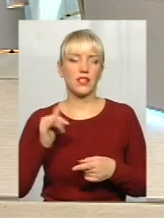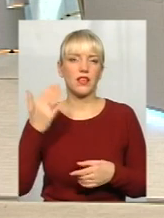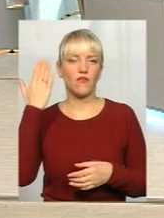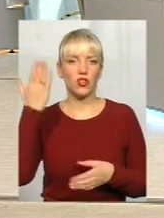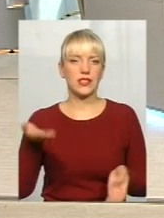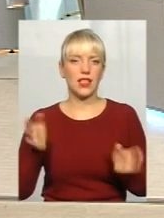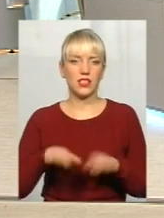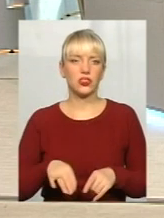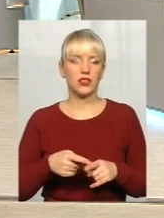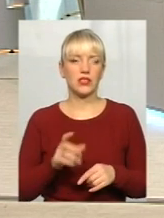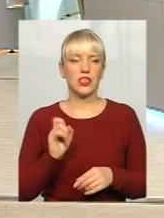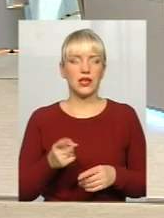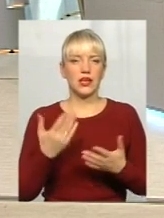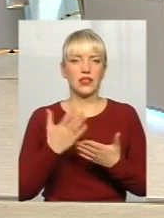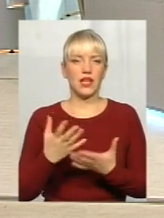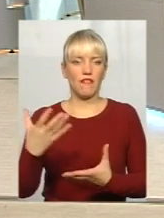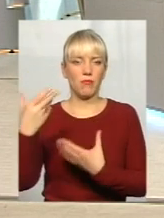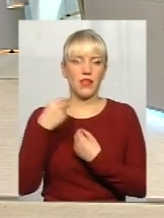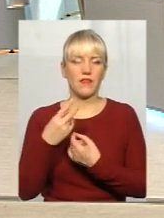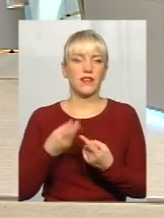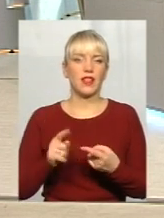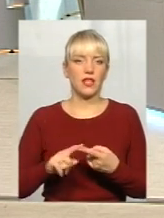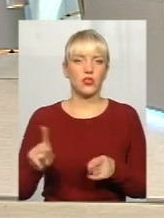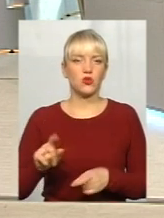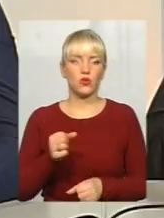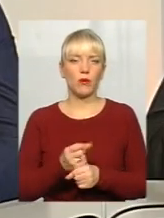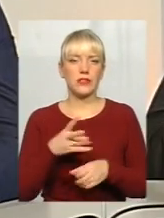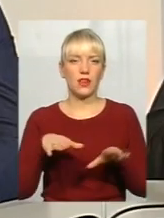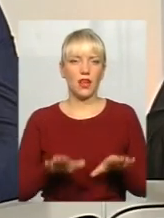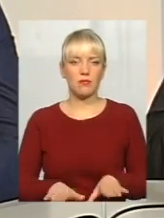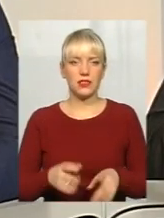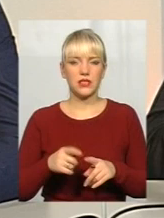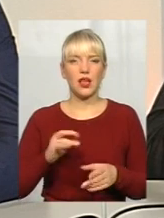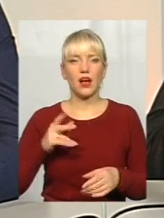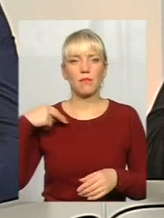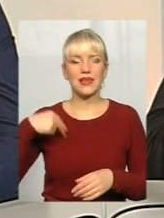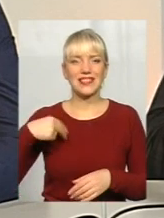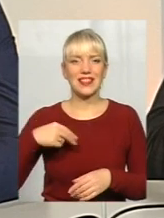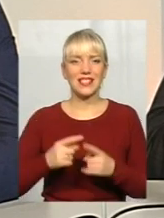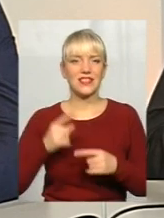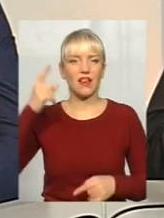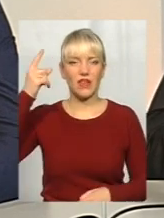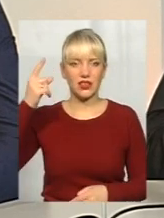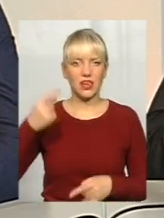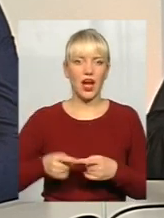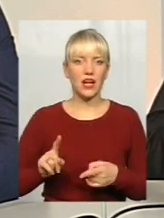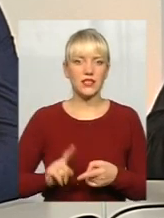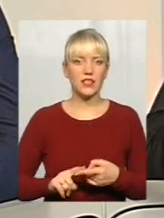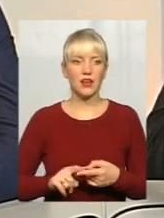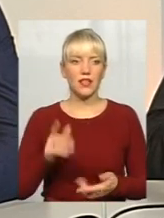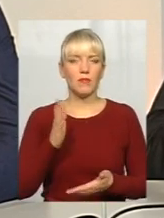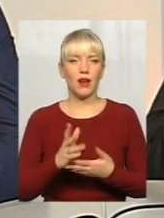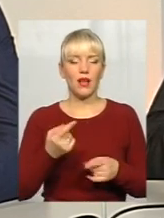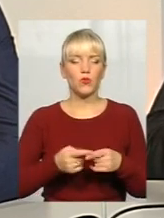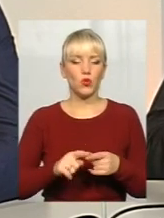мають, за ними залишається значний вплив на те, що робиться на місцях, так? Президентська вертикаль, тобто, значить, це ми маємо ту